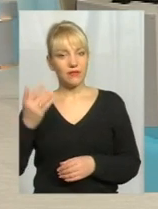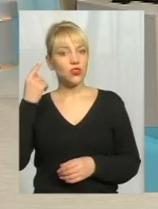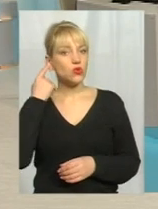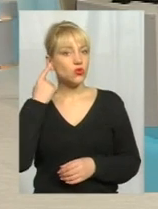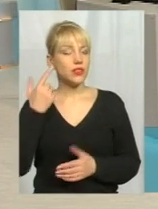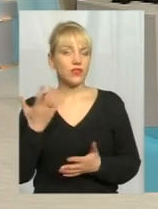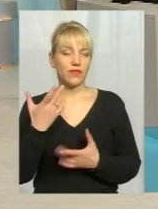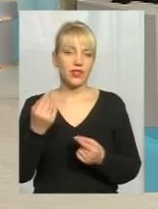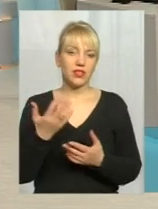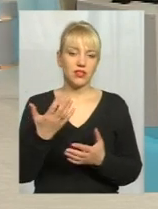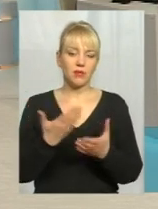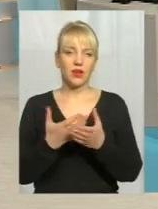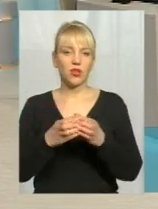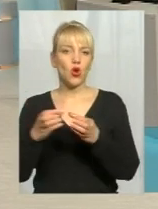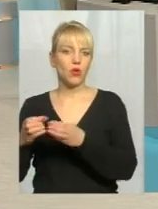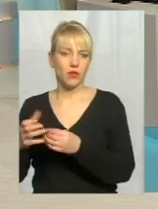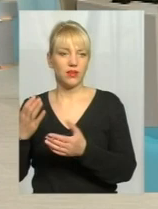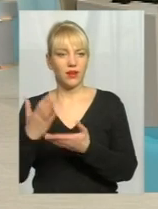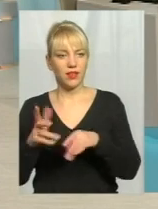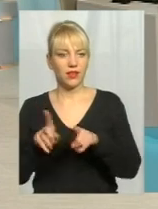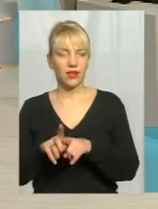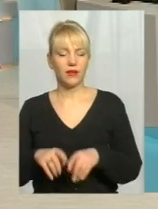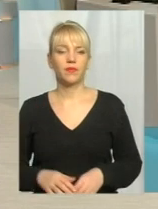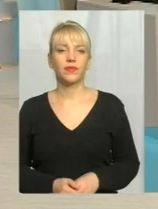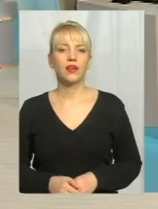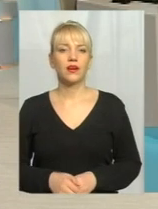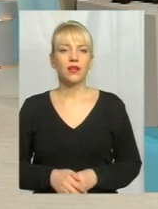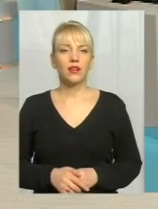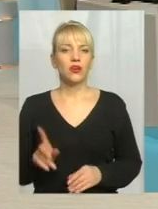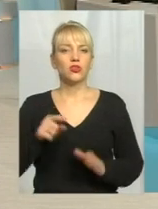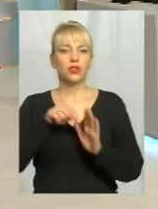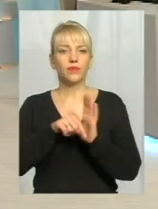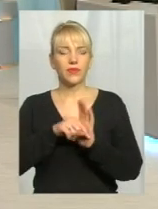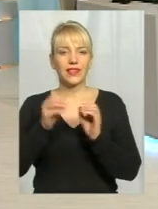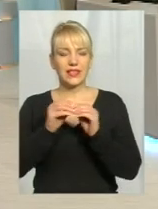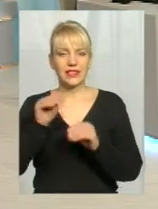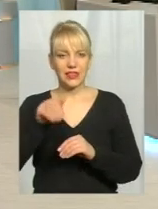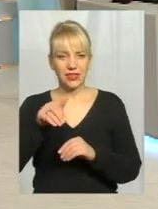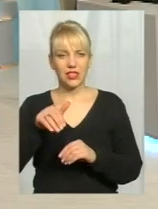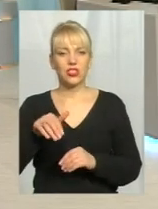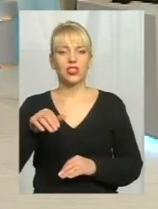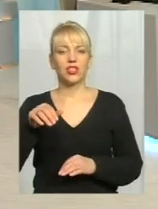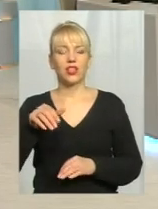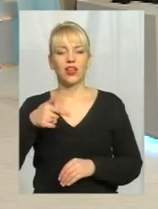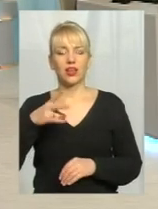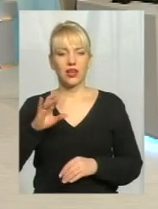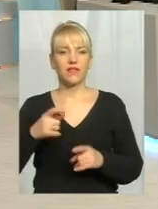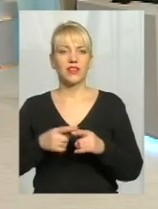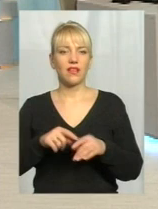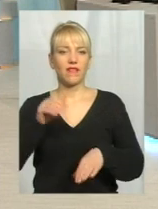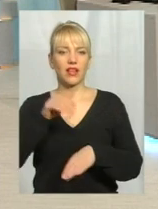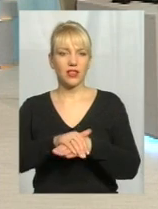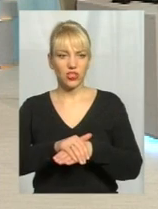ще в якихось громадах, можливо, є щось подібне? Ну, на рахунок так званих 10 тисяч гривень, це фактично